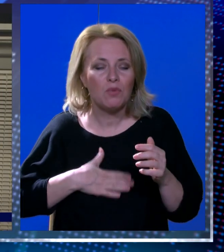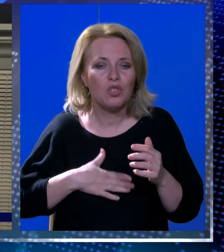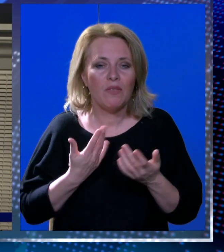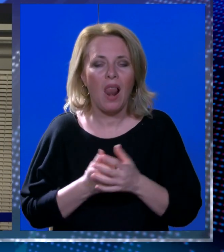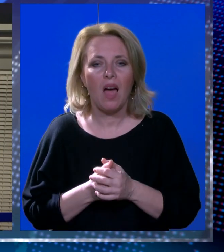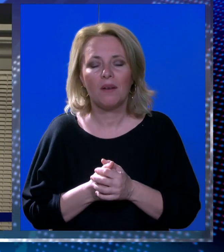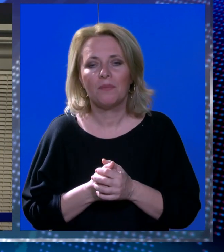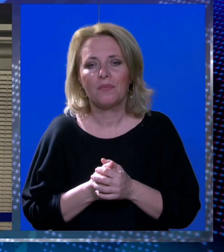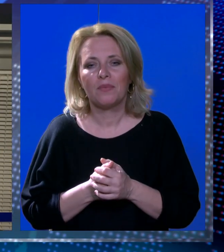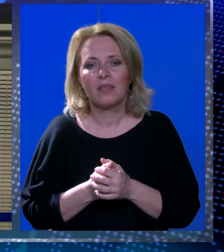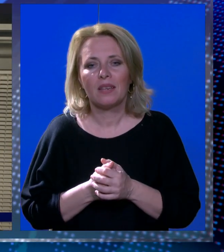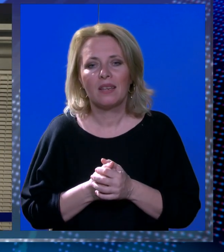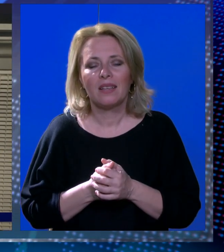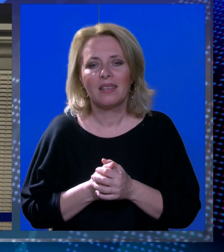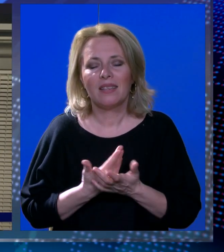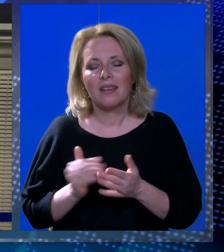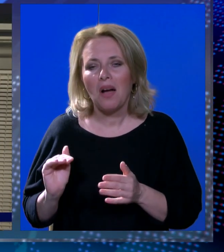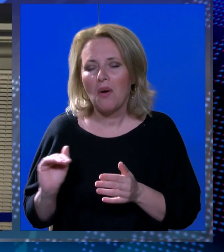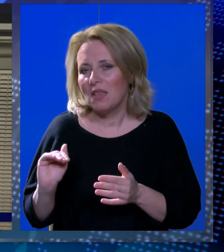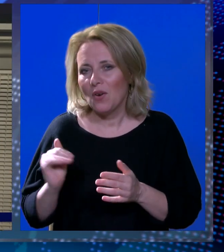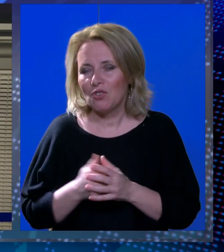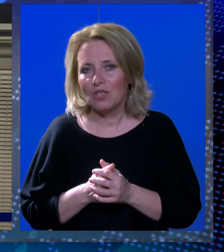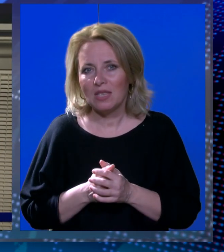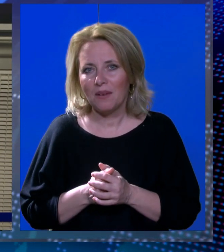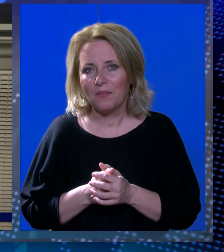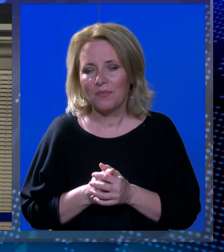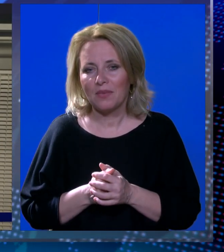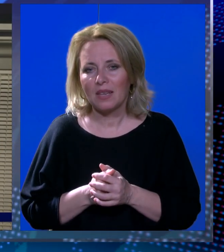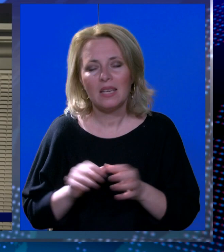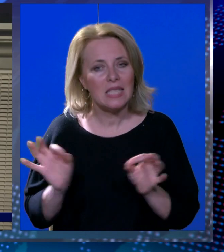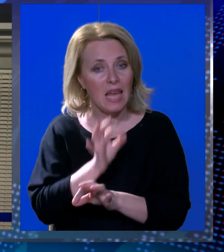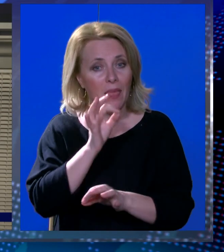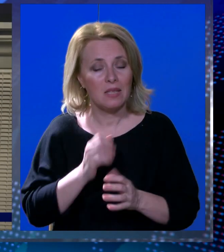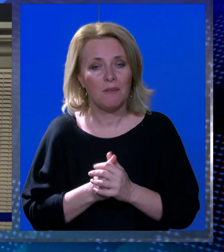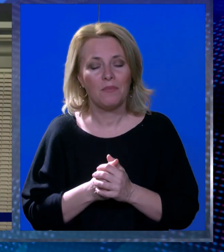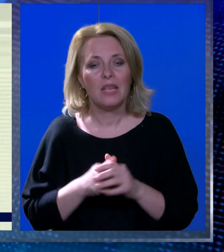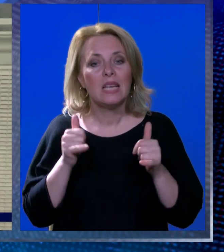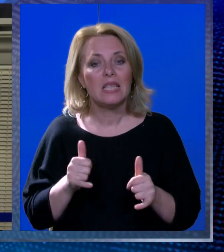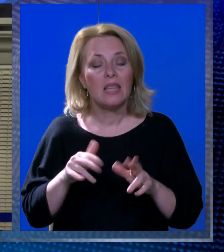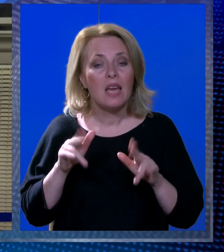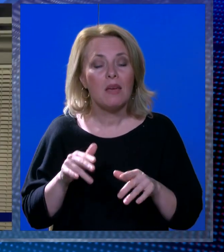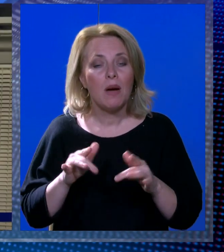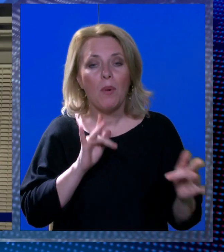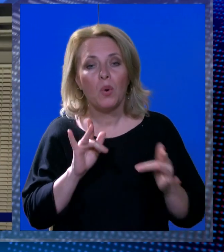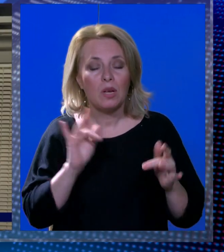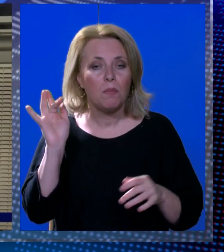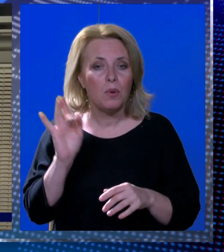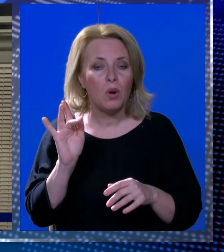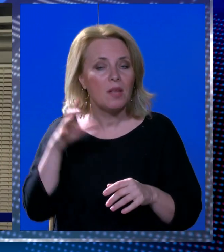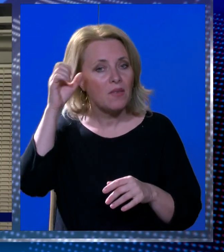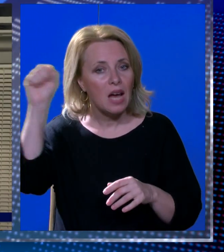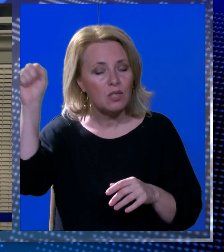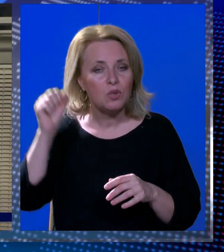uživala kao mala djevojčica i baš sam sredna. Sad imamo utakmicu protiv